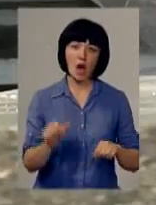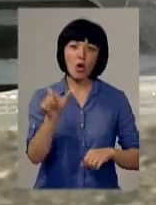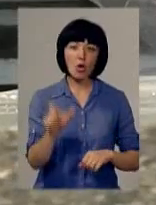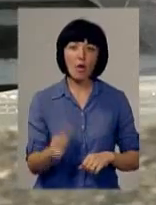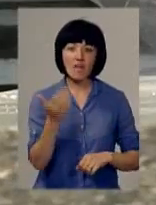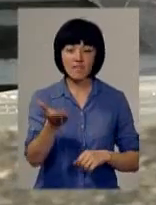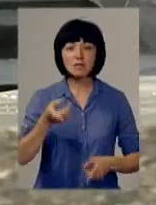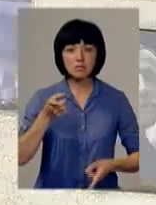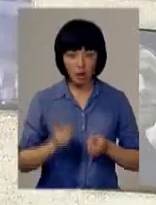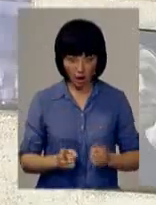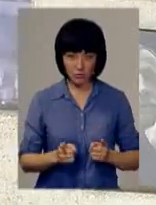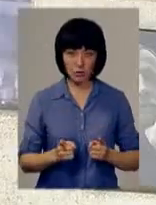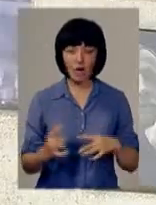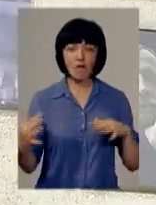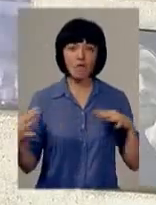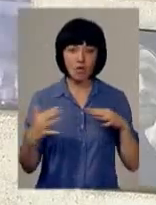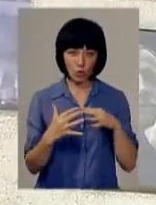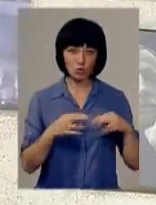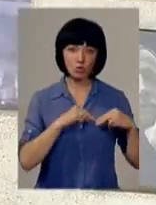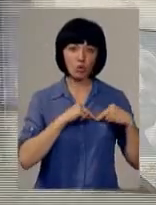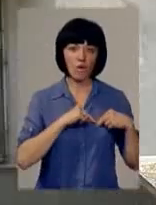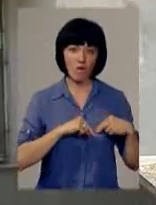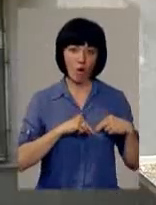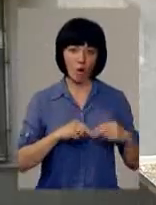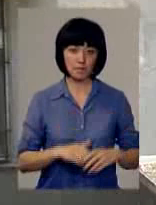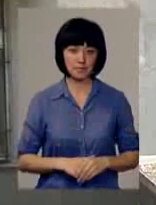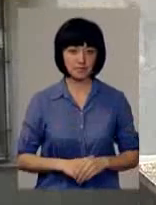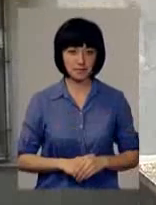ви справжній фронту трудового.